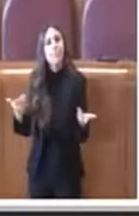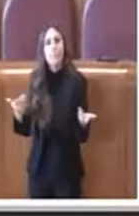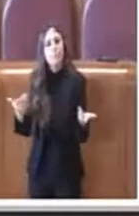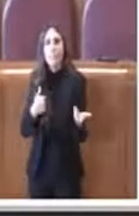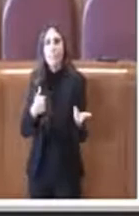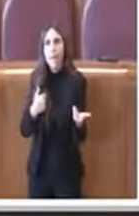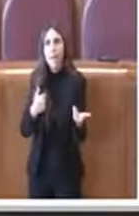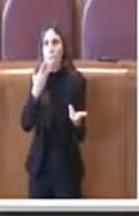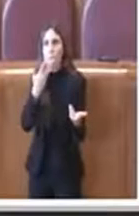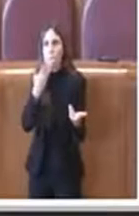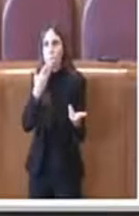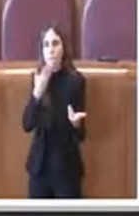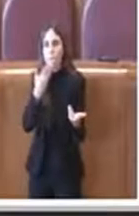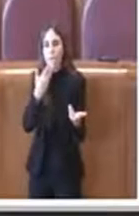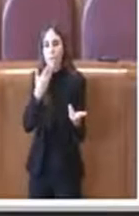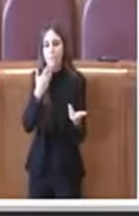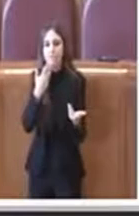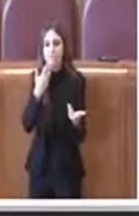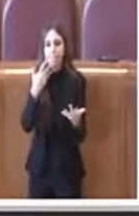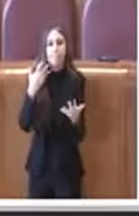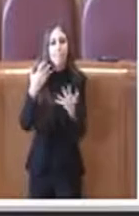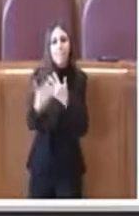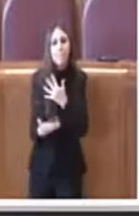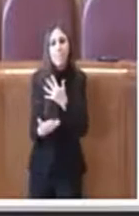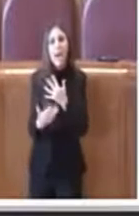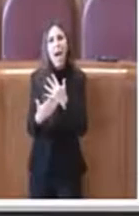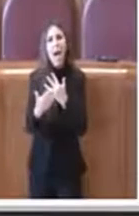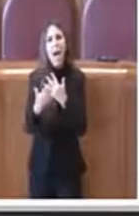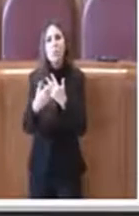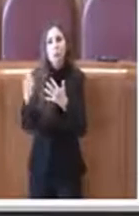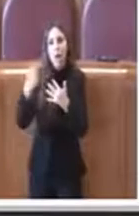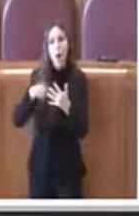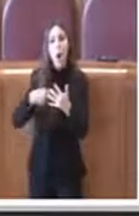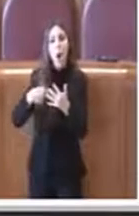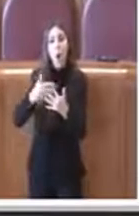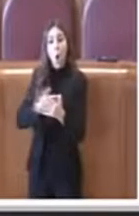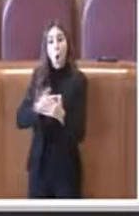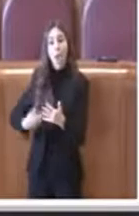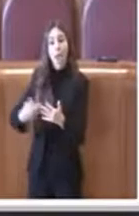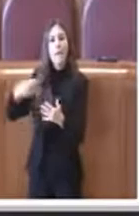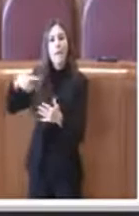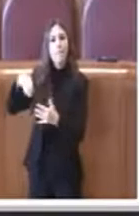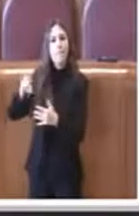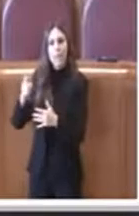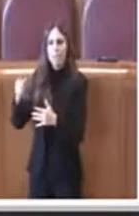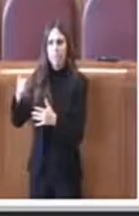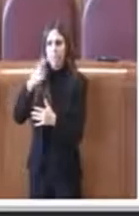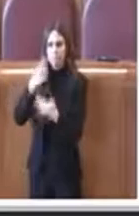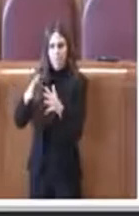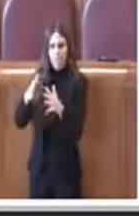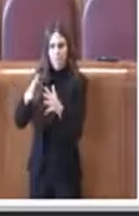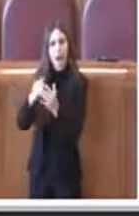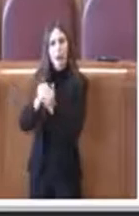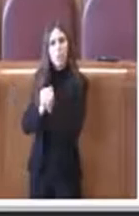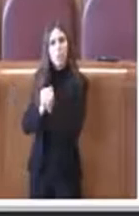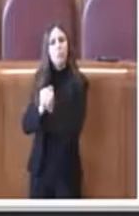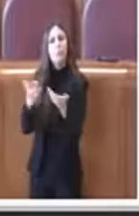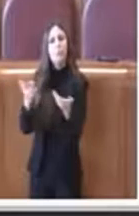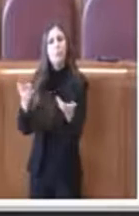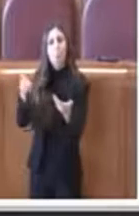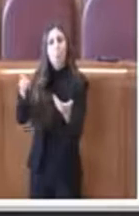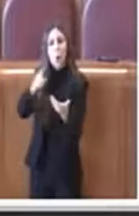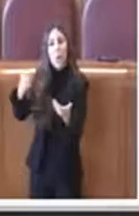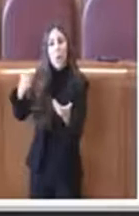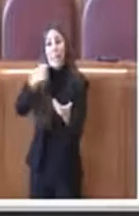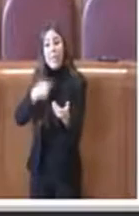sollevare e sottolineare rispetto alle affermazioni che hanno fatto i colleghi del PD che hanno detto